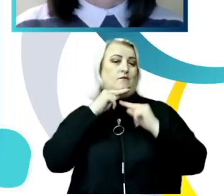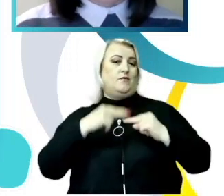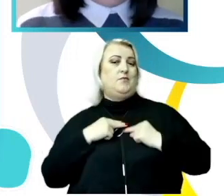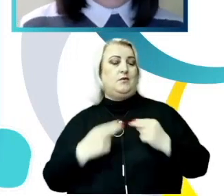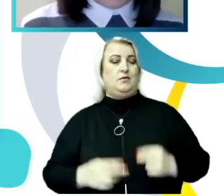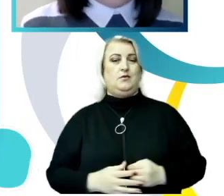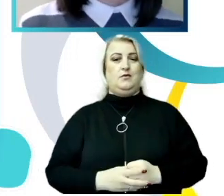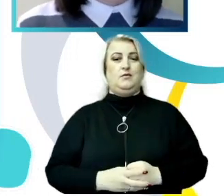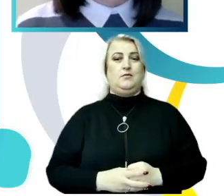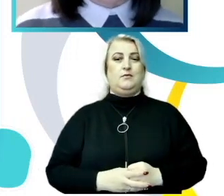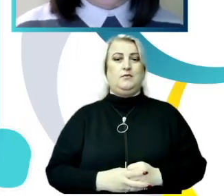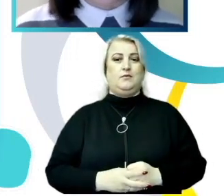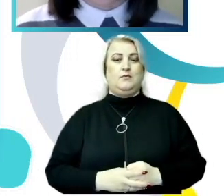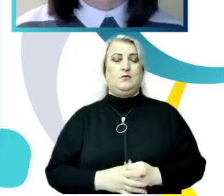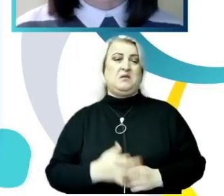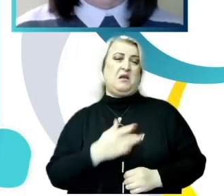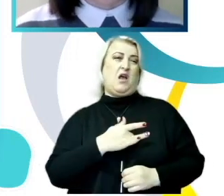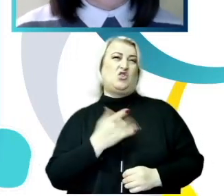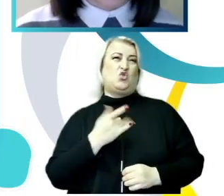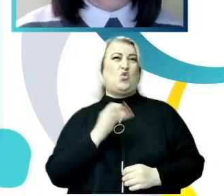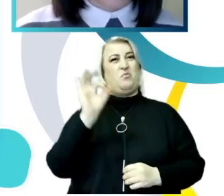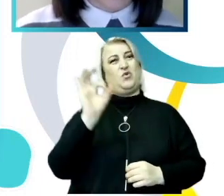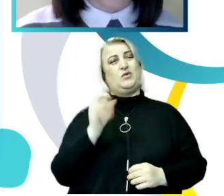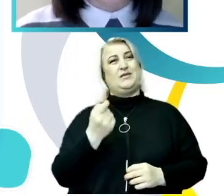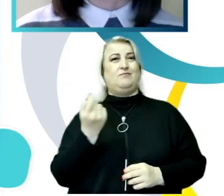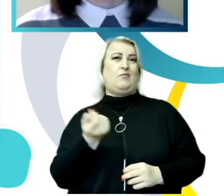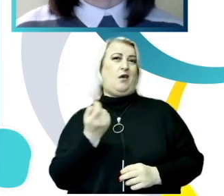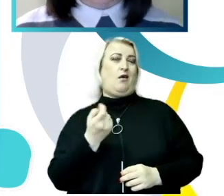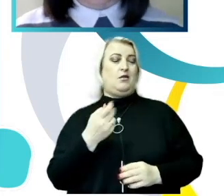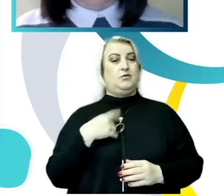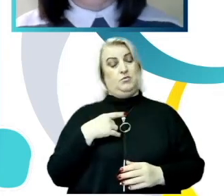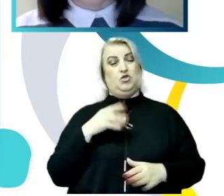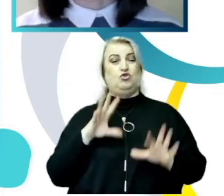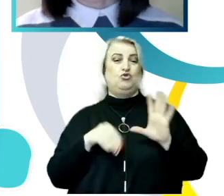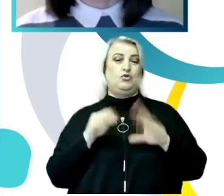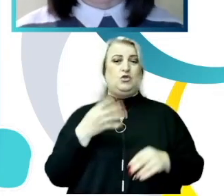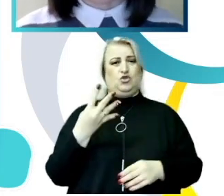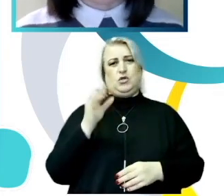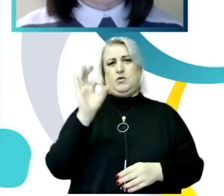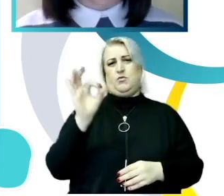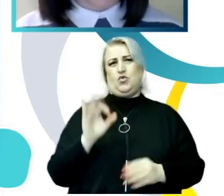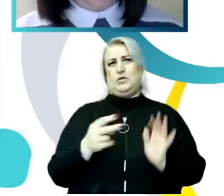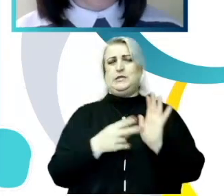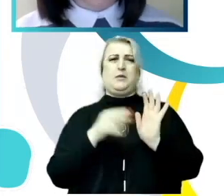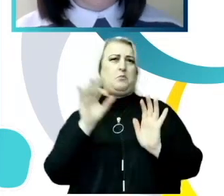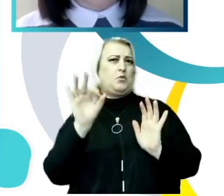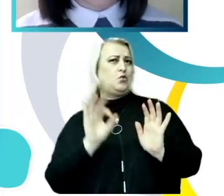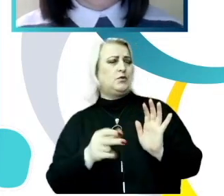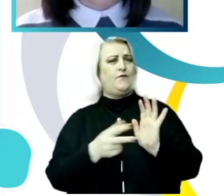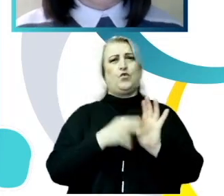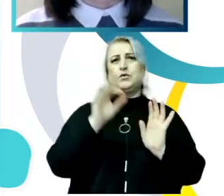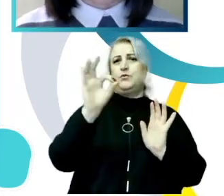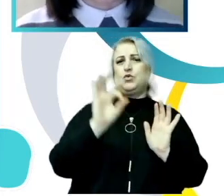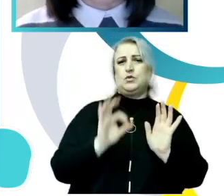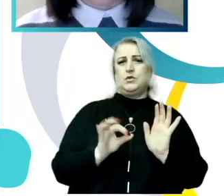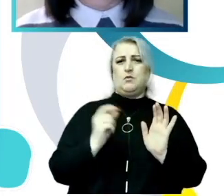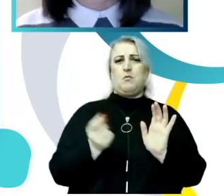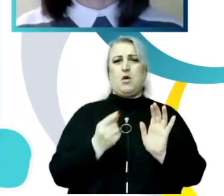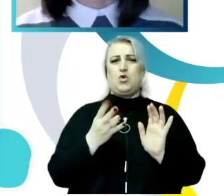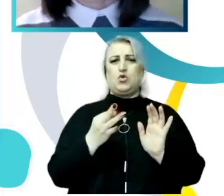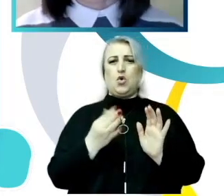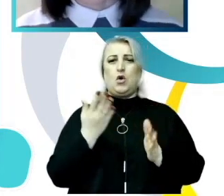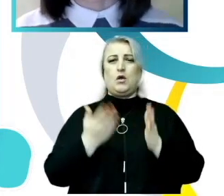S-ar părea că la nivel de procente nu este o cifră atât de mare, 4%, 7%, 8%. Dar dacă